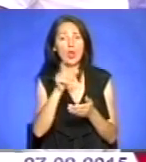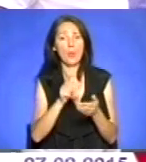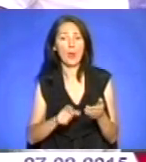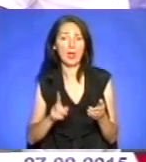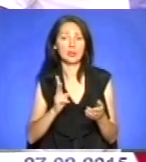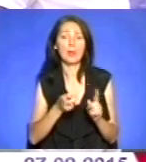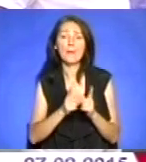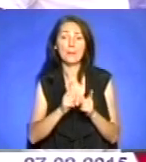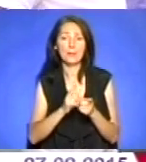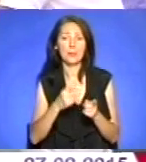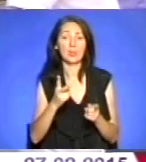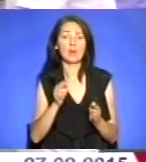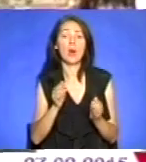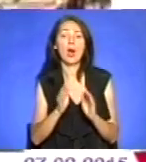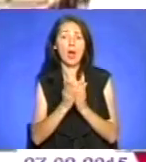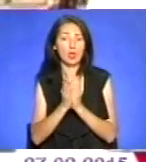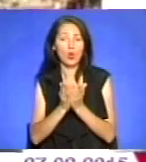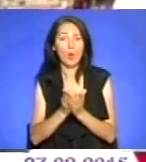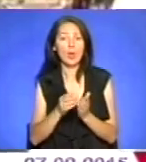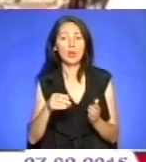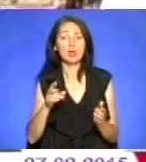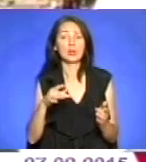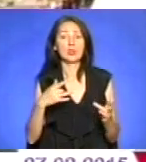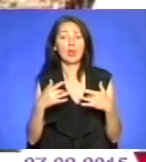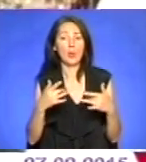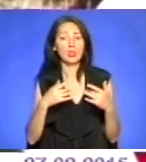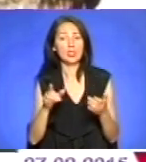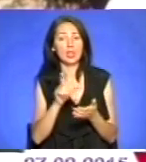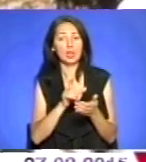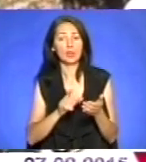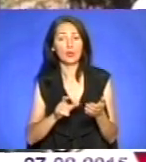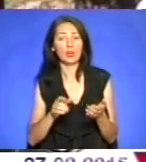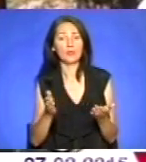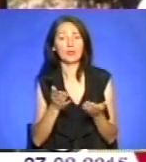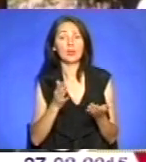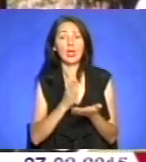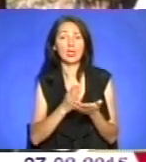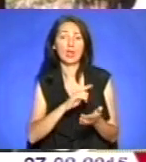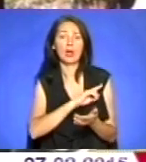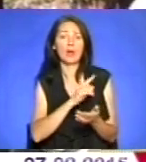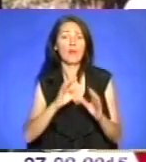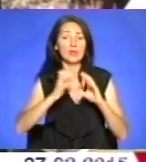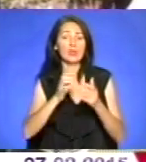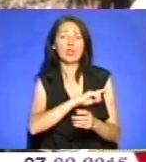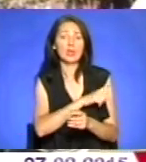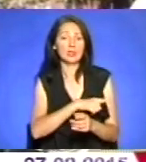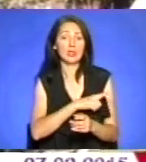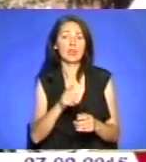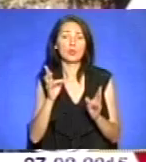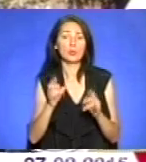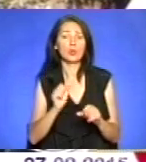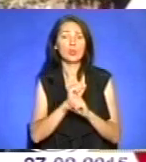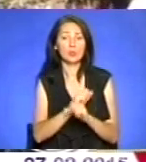два томи драматичних творів. Йде в світі тая сила, що в бігу і спинила, щоб згасила му вогень в розвідняючийся день.